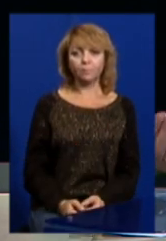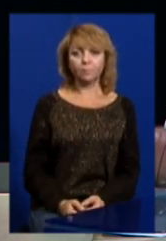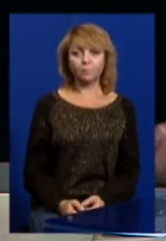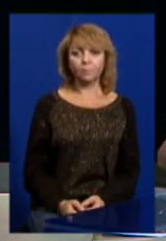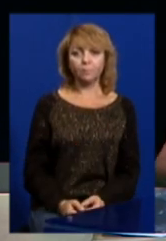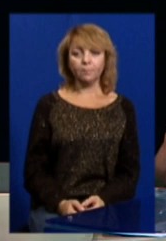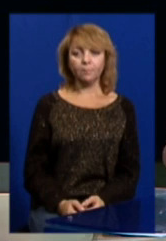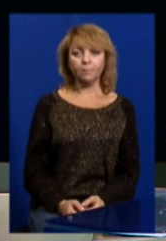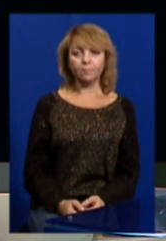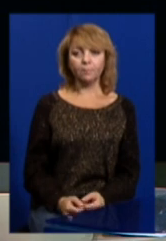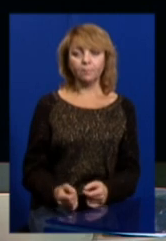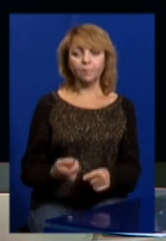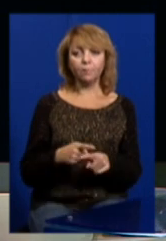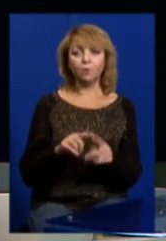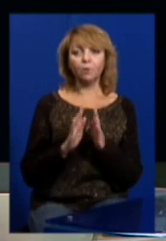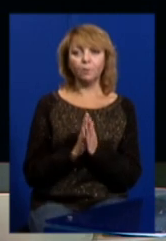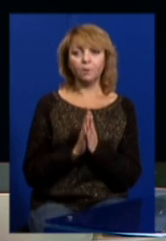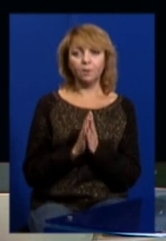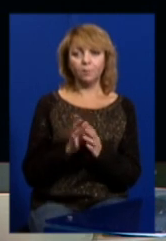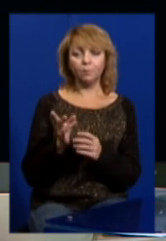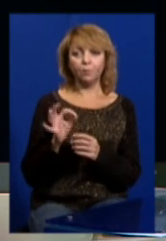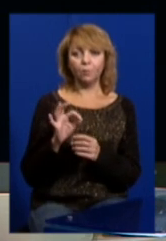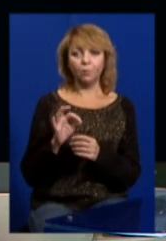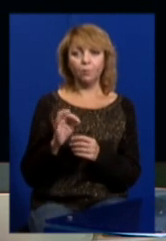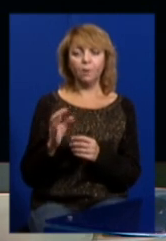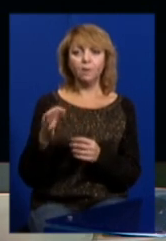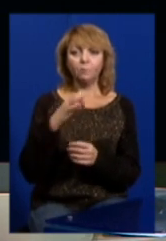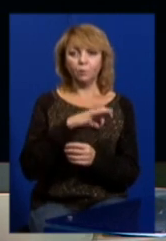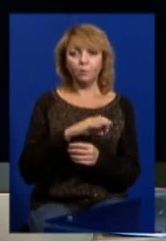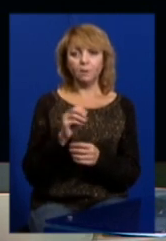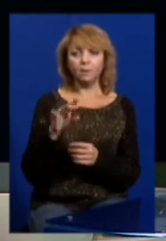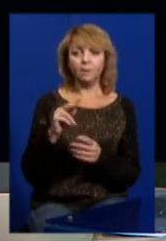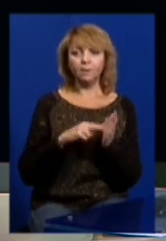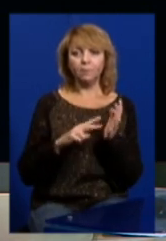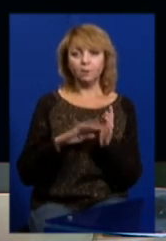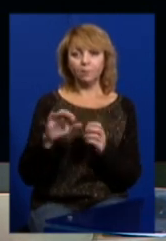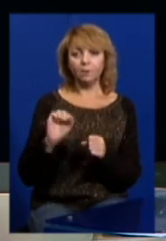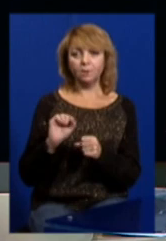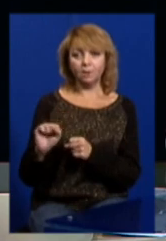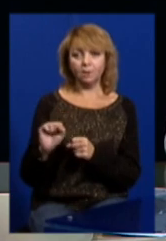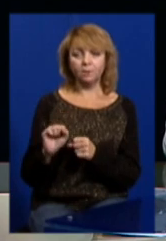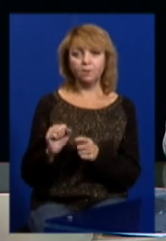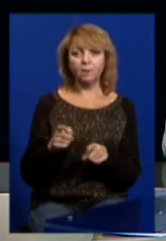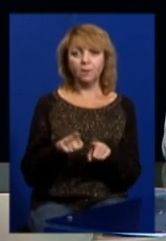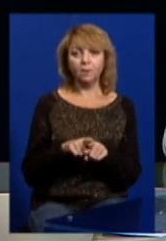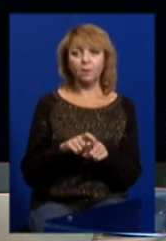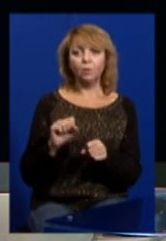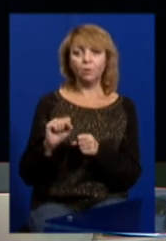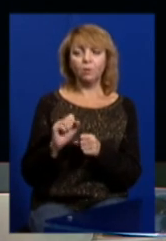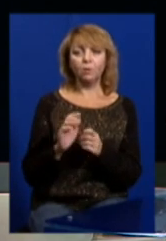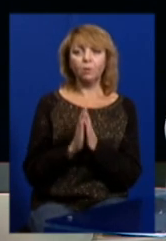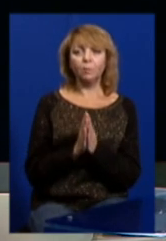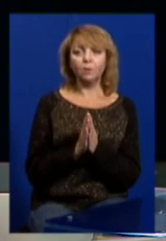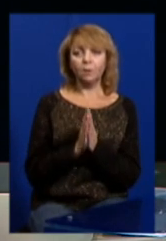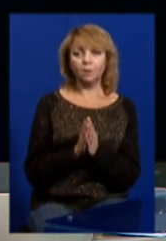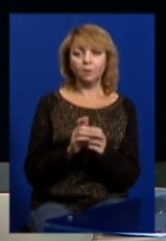Оце клопотання було про застосування статті 75, а захист таке клопотання заявляв і